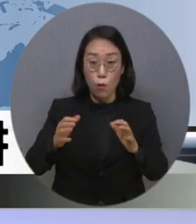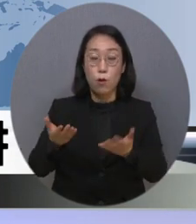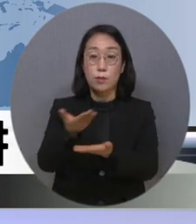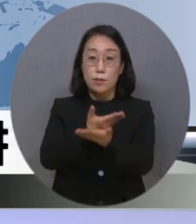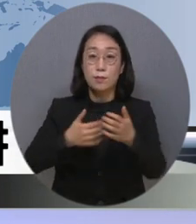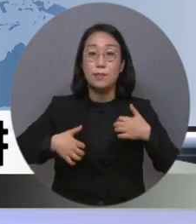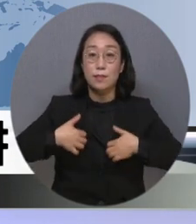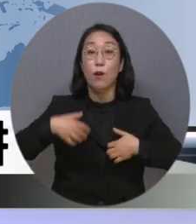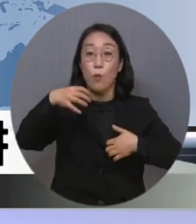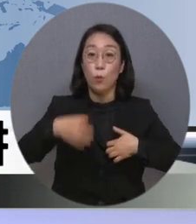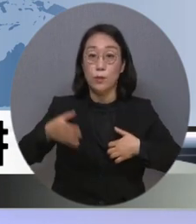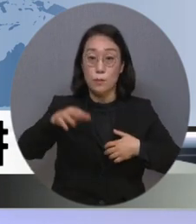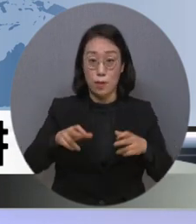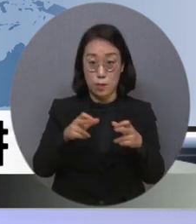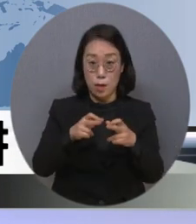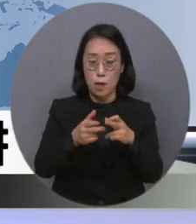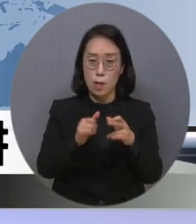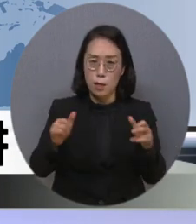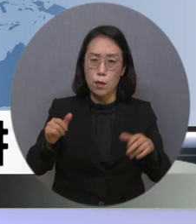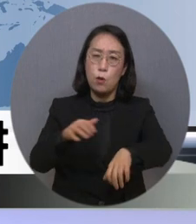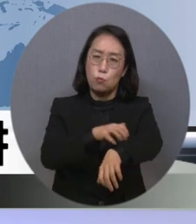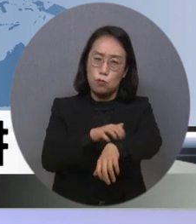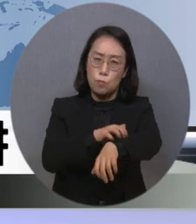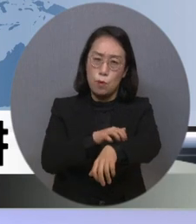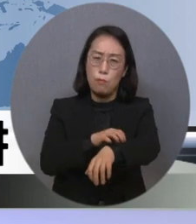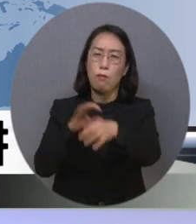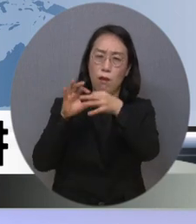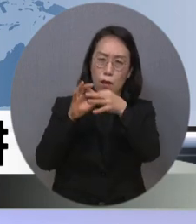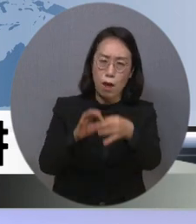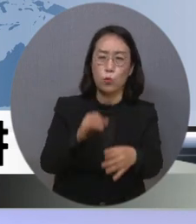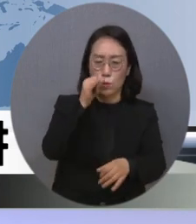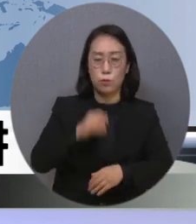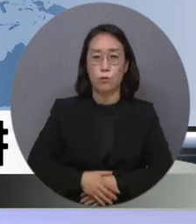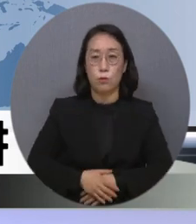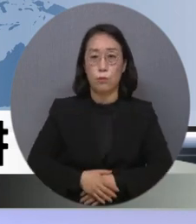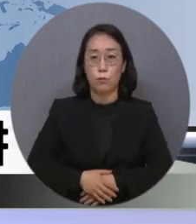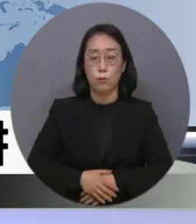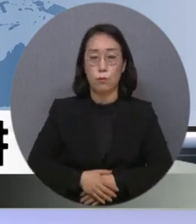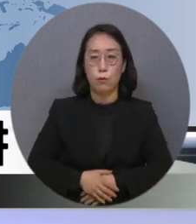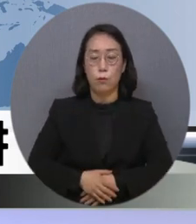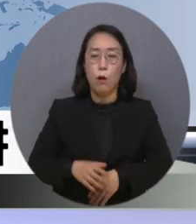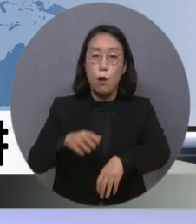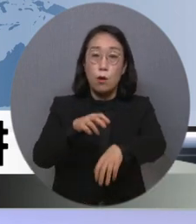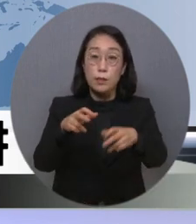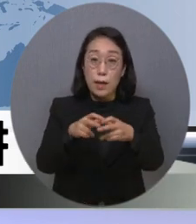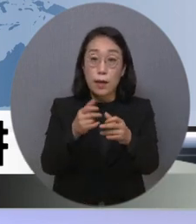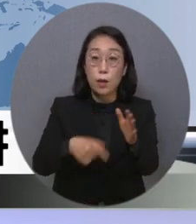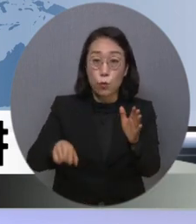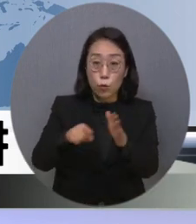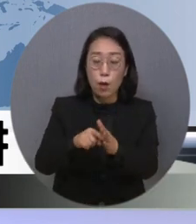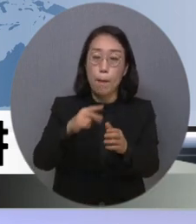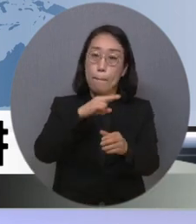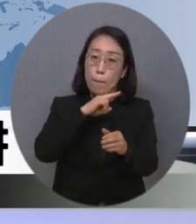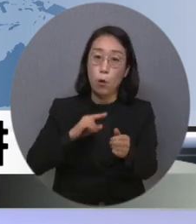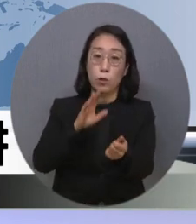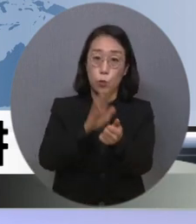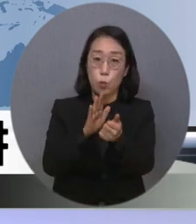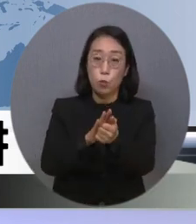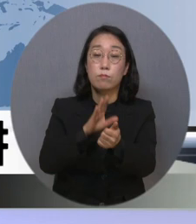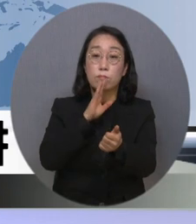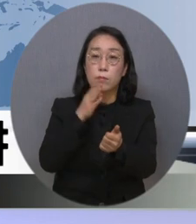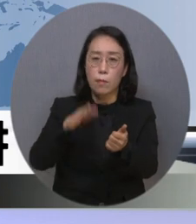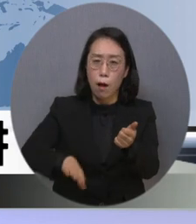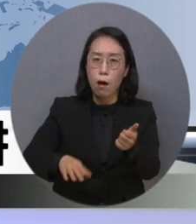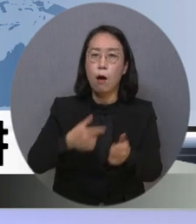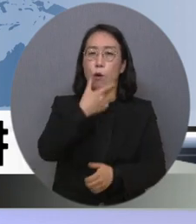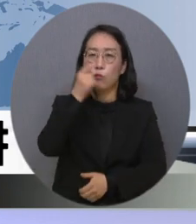공간이지만 장애인들은 이용에 불편함이 많은 현실입니다. 이동 약자를 위한 편의시설이 필수적이지만 여전히